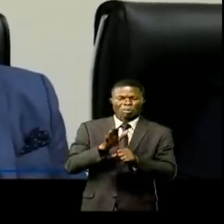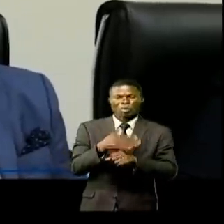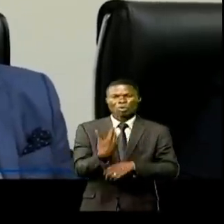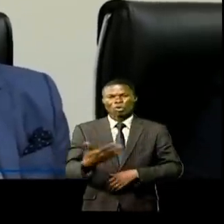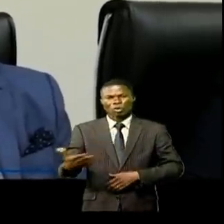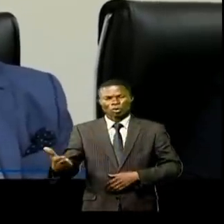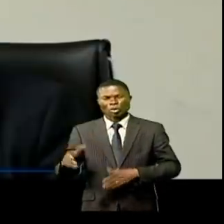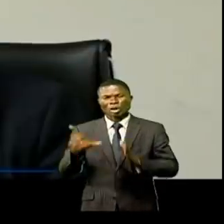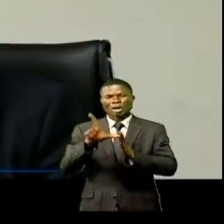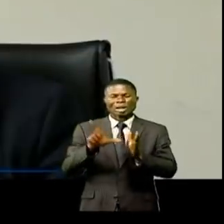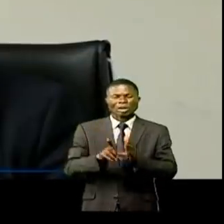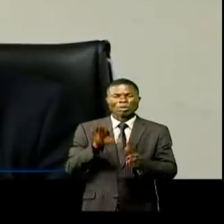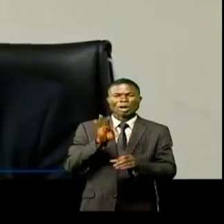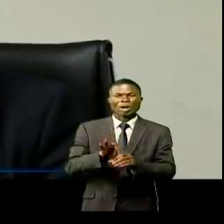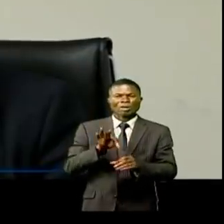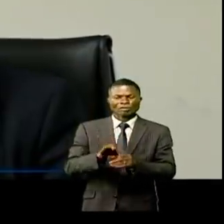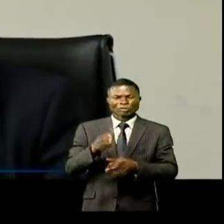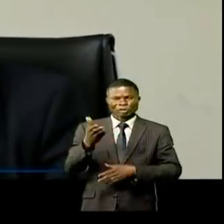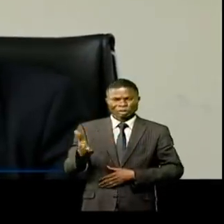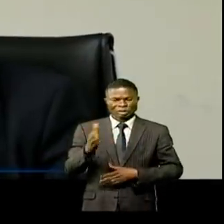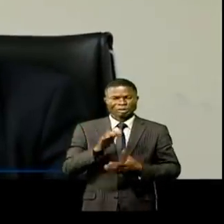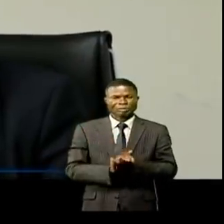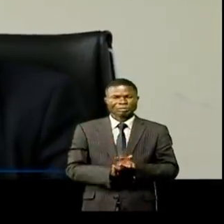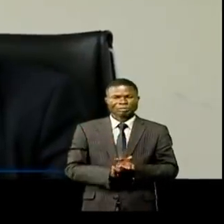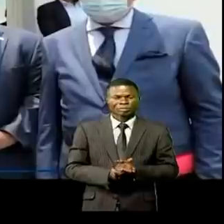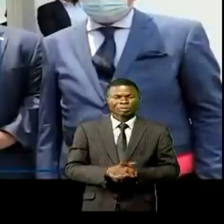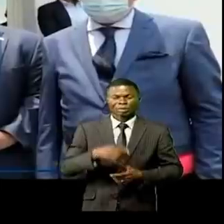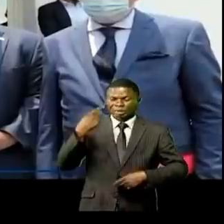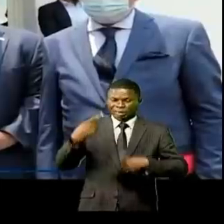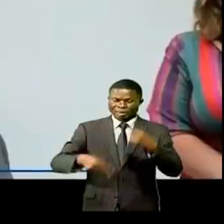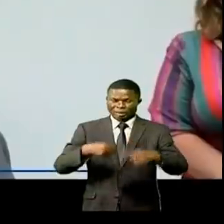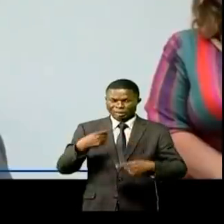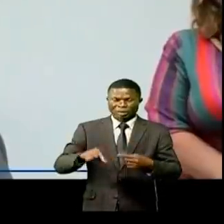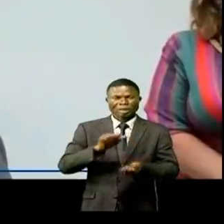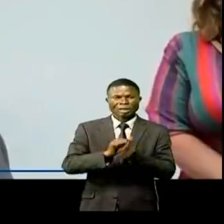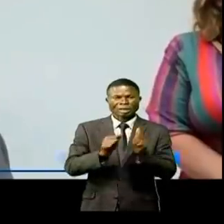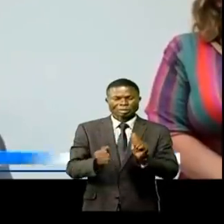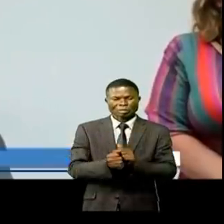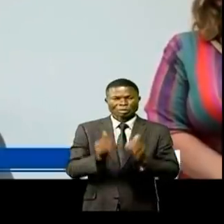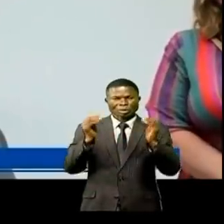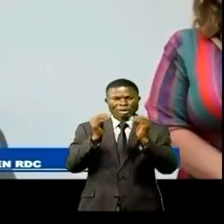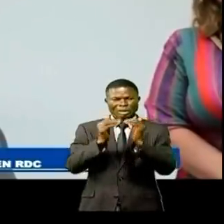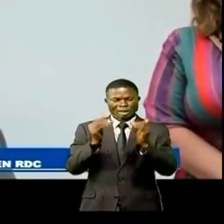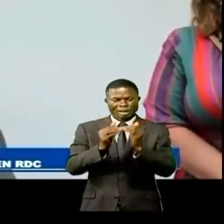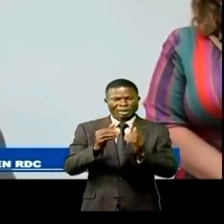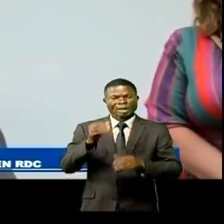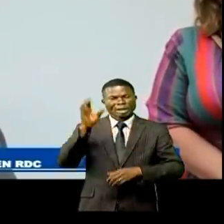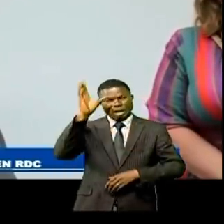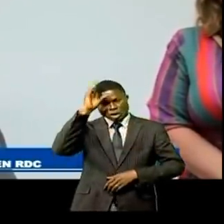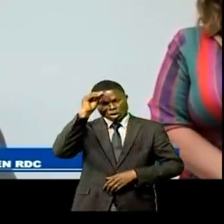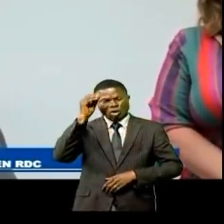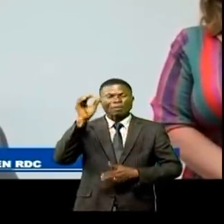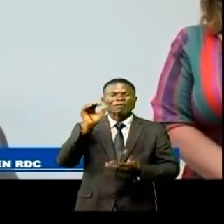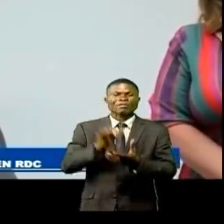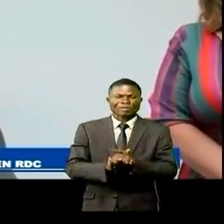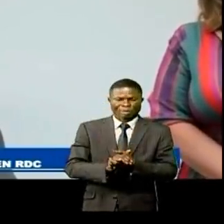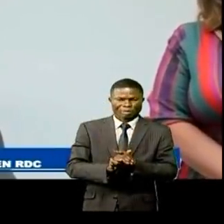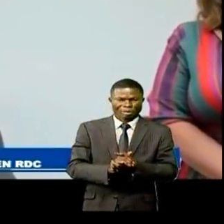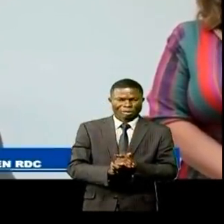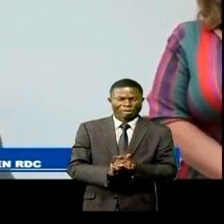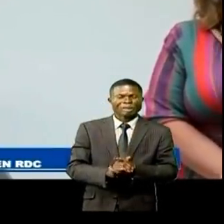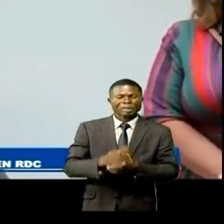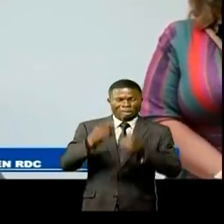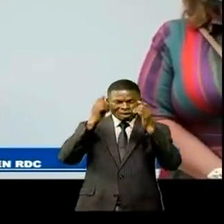dans la loi électorale. Nous désirions discuter de la question d'égalité entre les genres, de voir quelle était sa propre